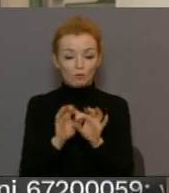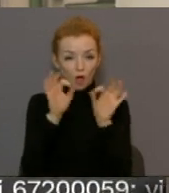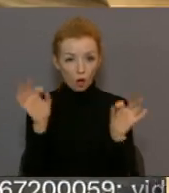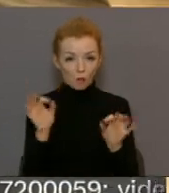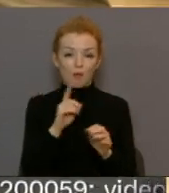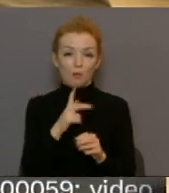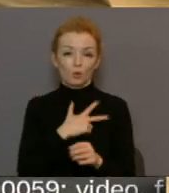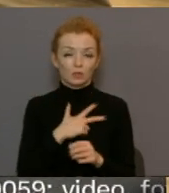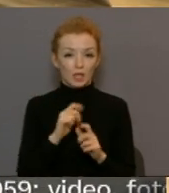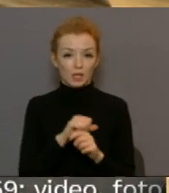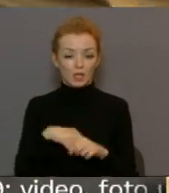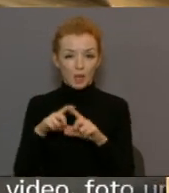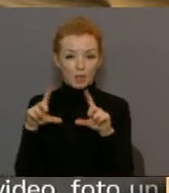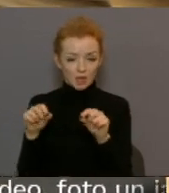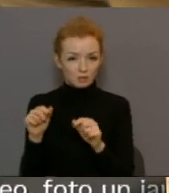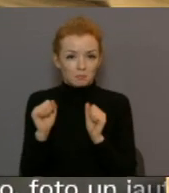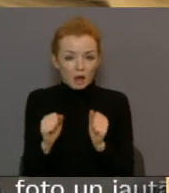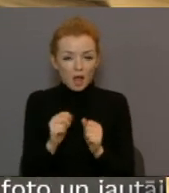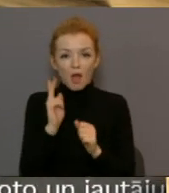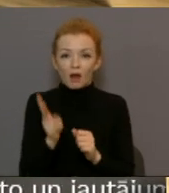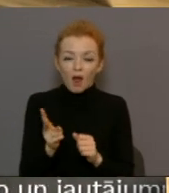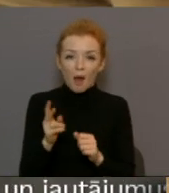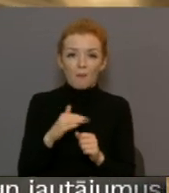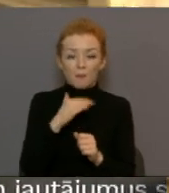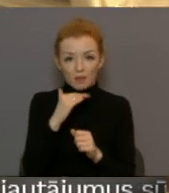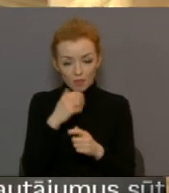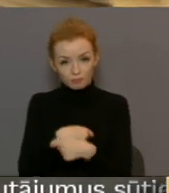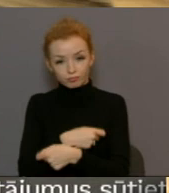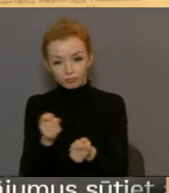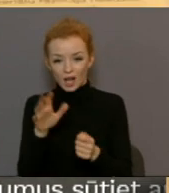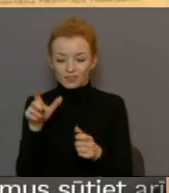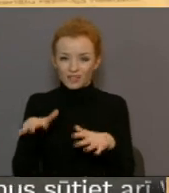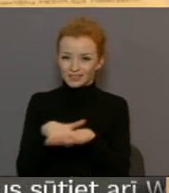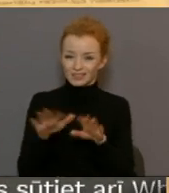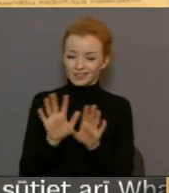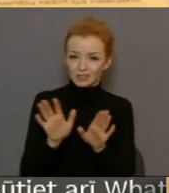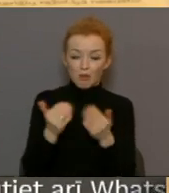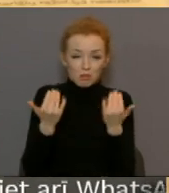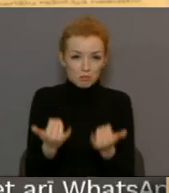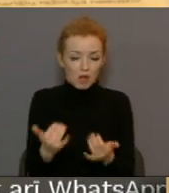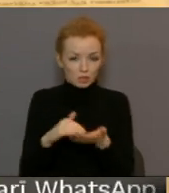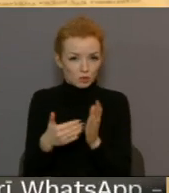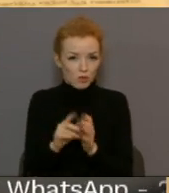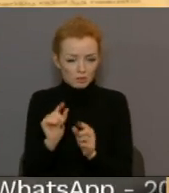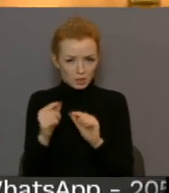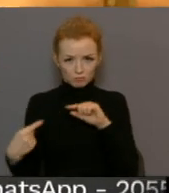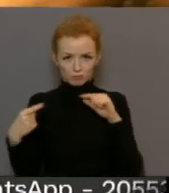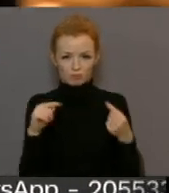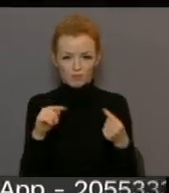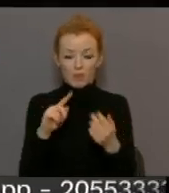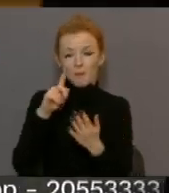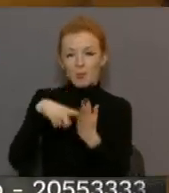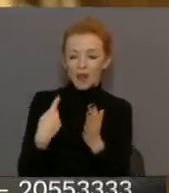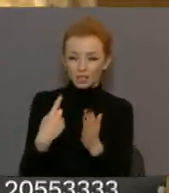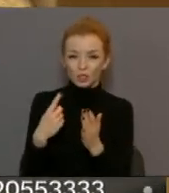sociālais dienas baidījies par to, kā veiks masku izdalu neveicinot personu pulcēšanos, tad pašreiz situācija ir tieši pretēji. Pieprasījums